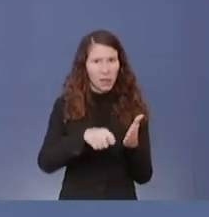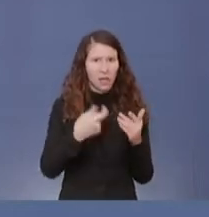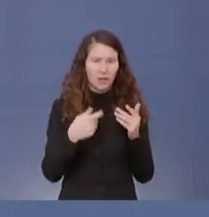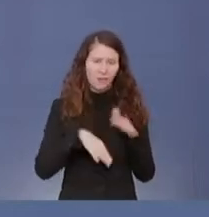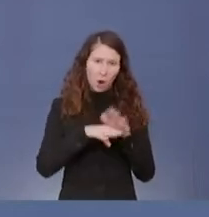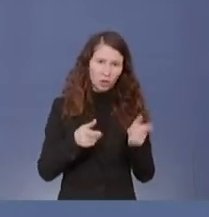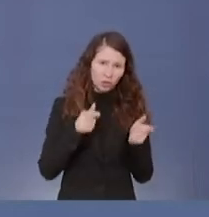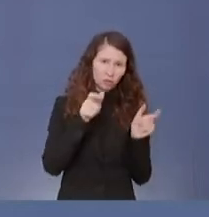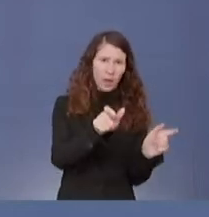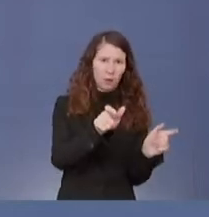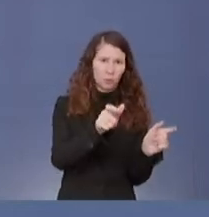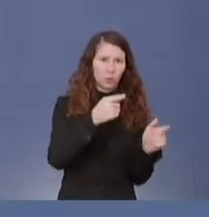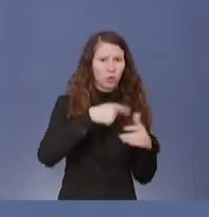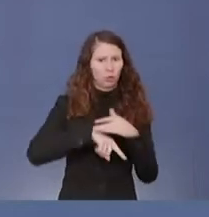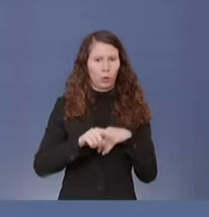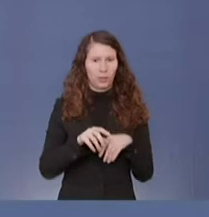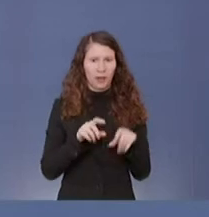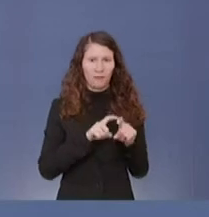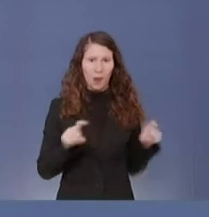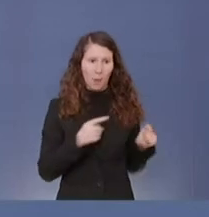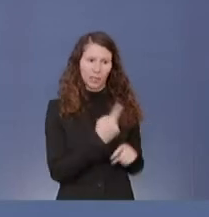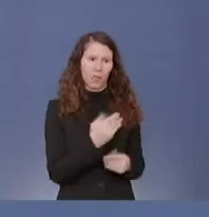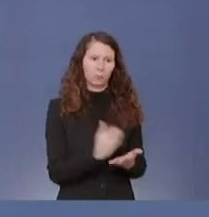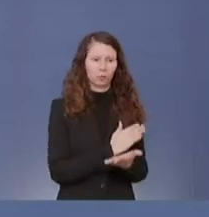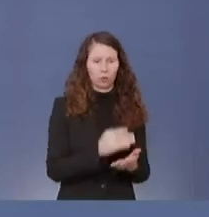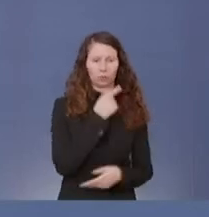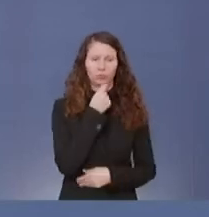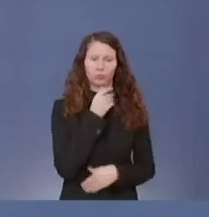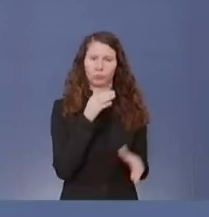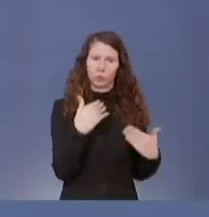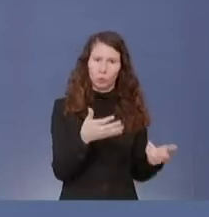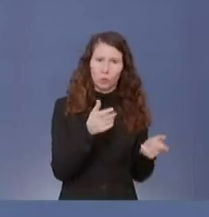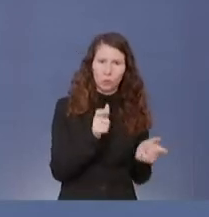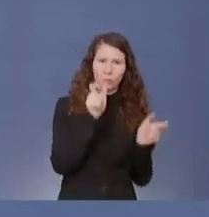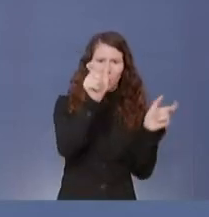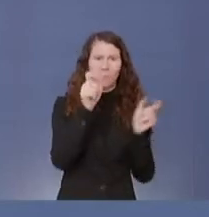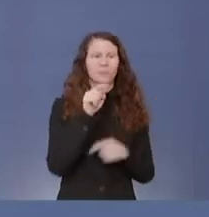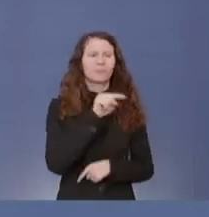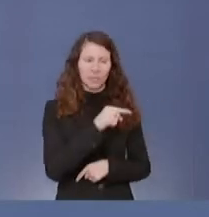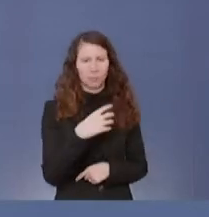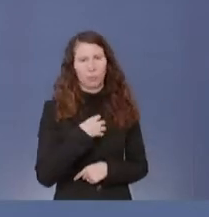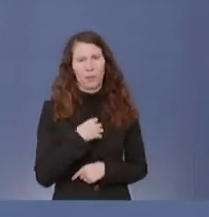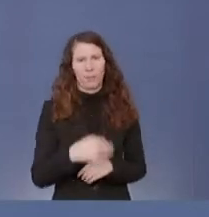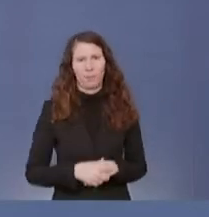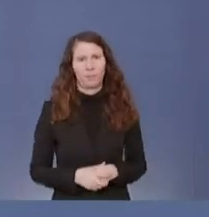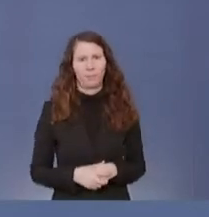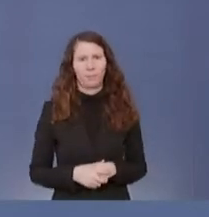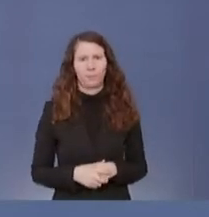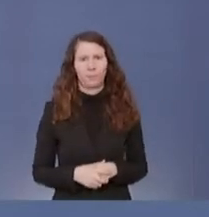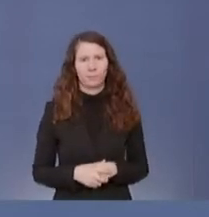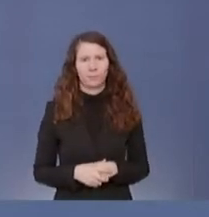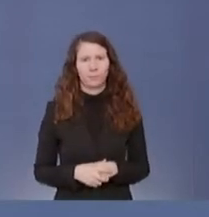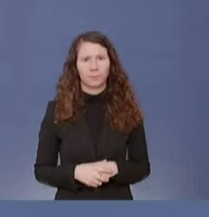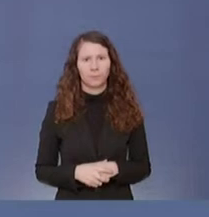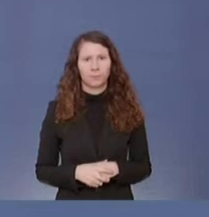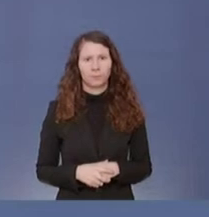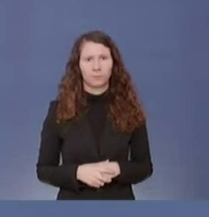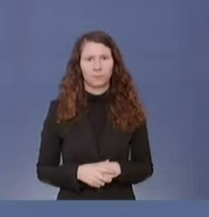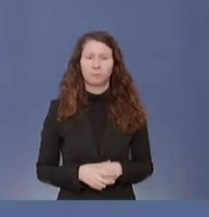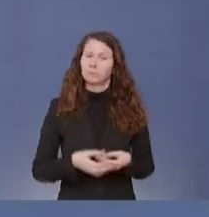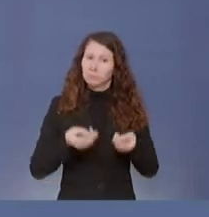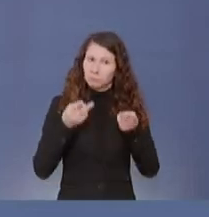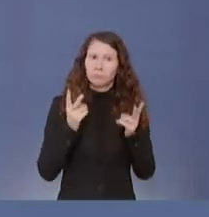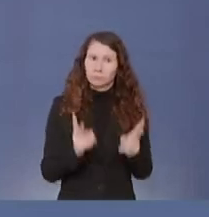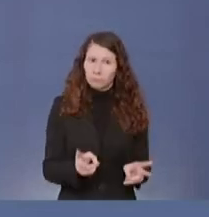von Unternehmensführungen problematisch ist. Ganz problematisch und ganz grundsätzlich